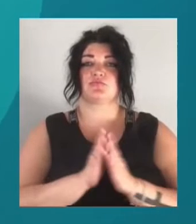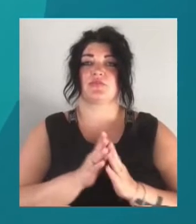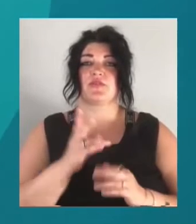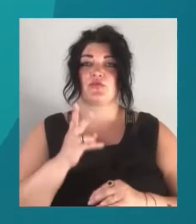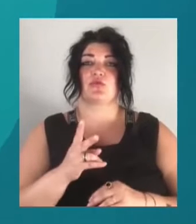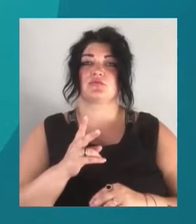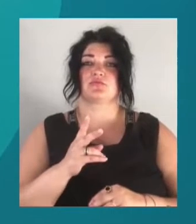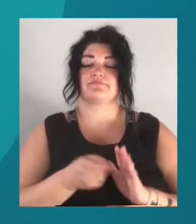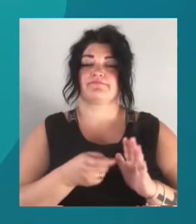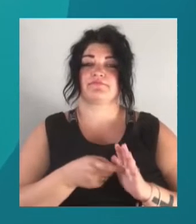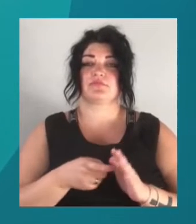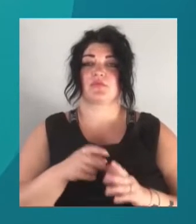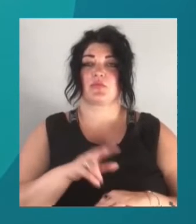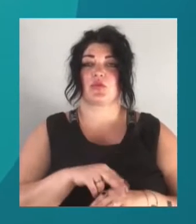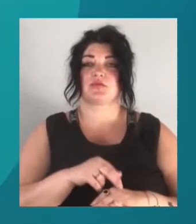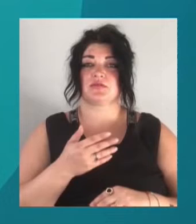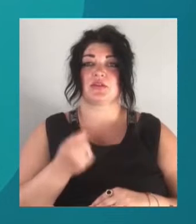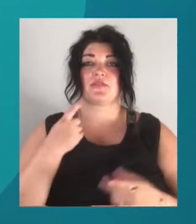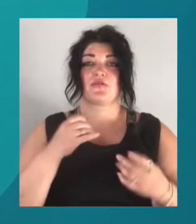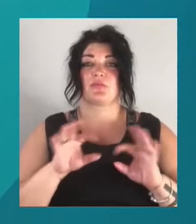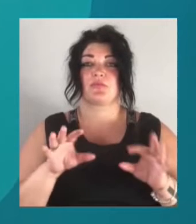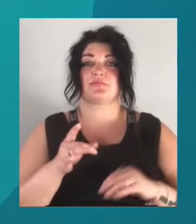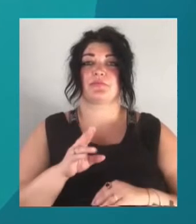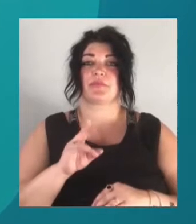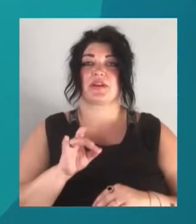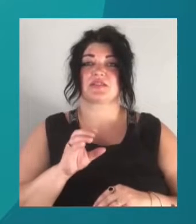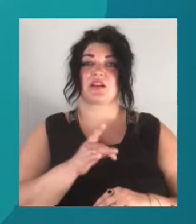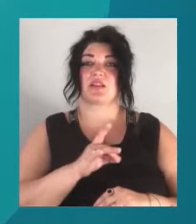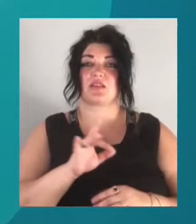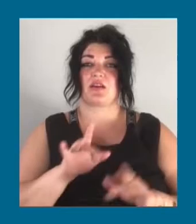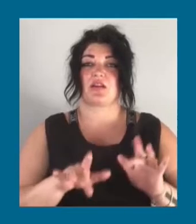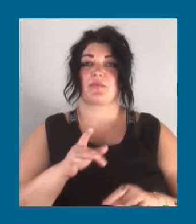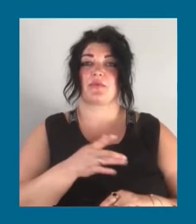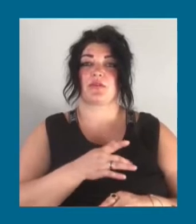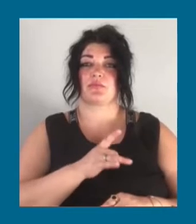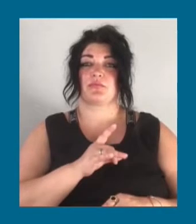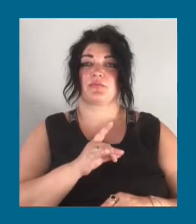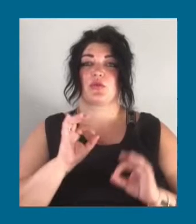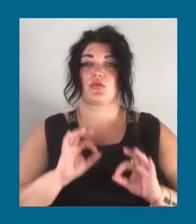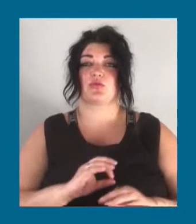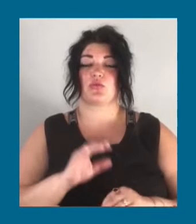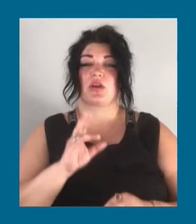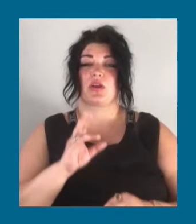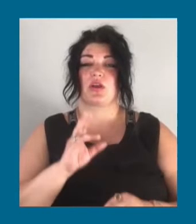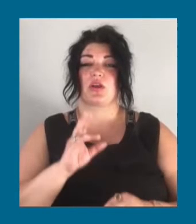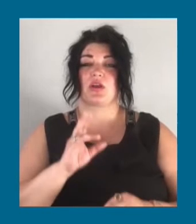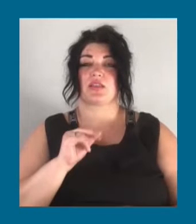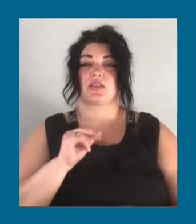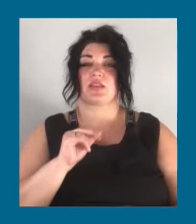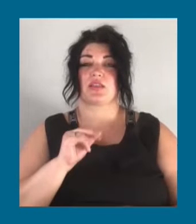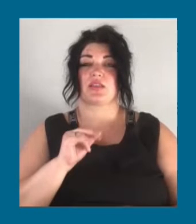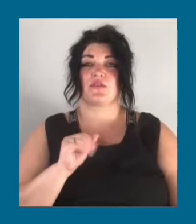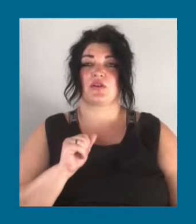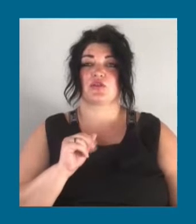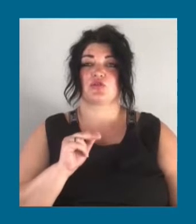Цю інформацію нам розказала прес-секретарка прокуратури Одеської області Катерина Новачли. Звісом встановлено, що на початку